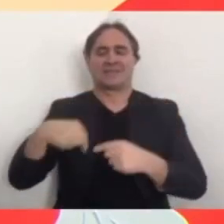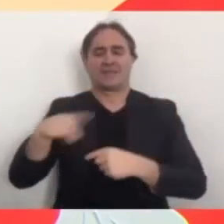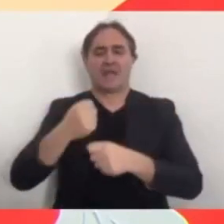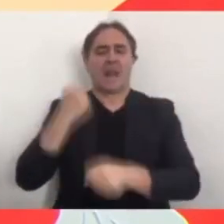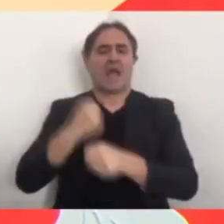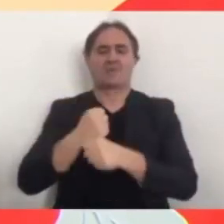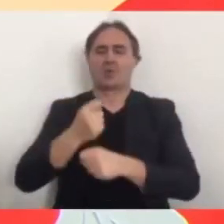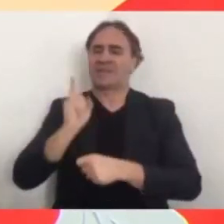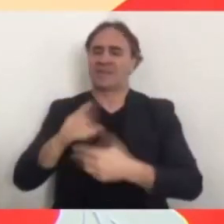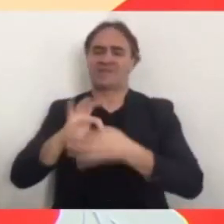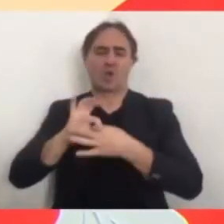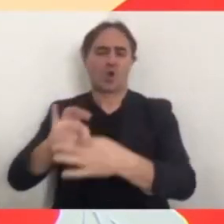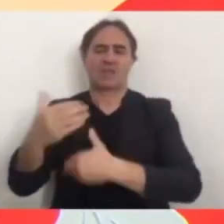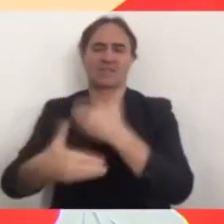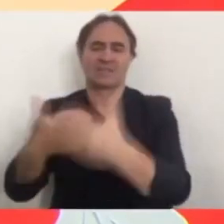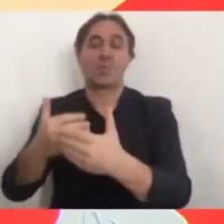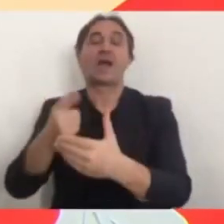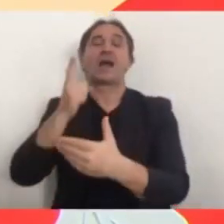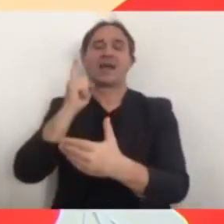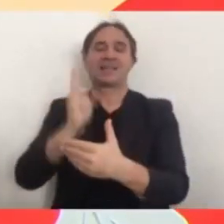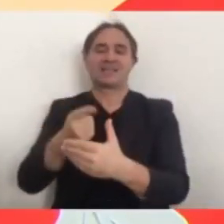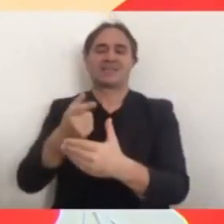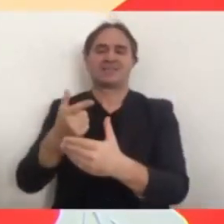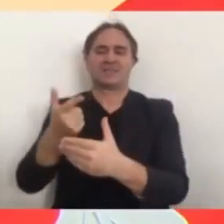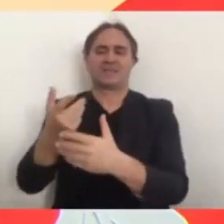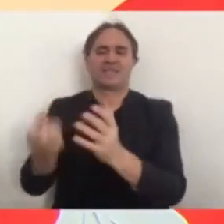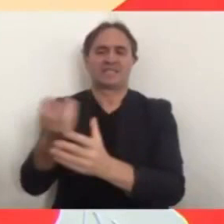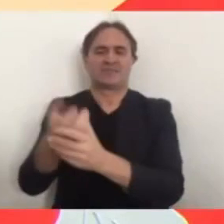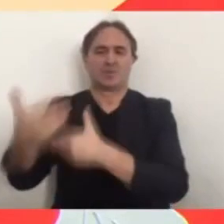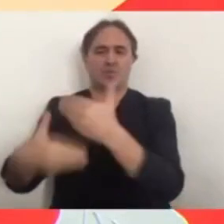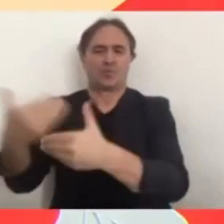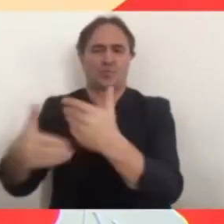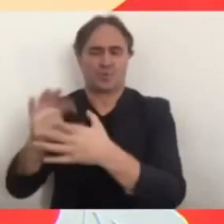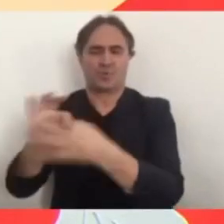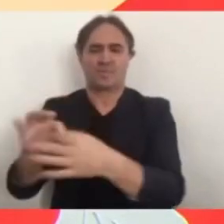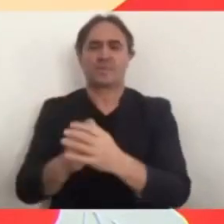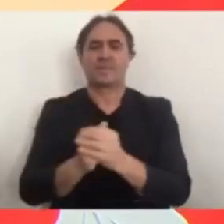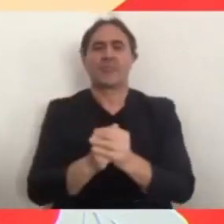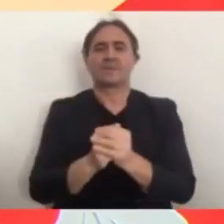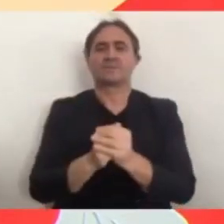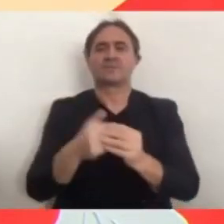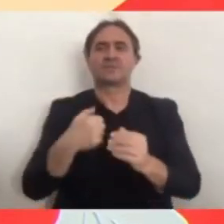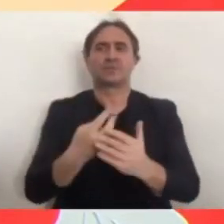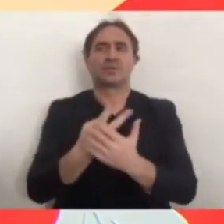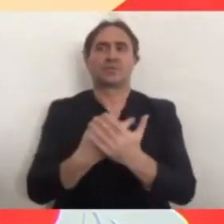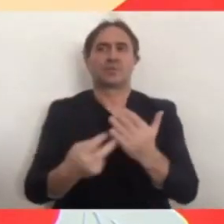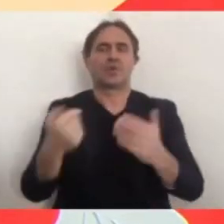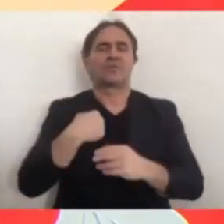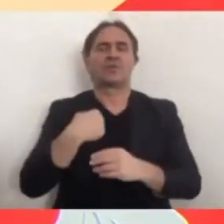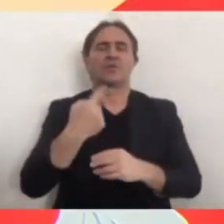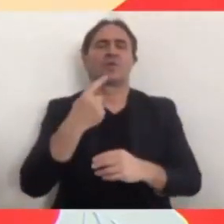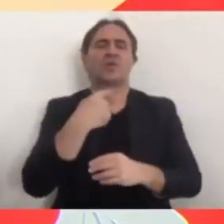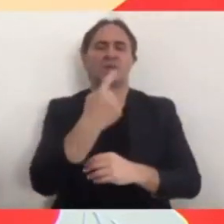sviluppare. Anche perché, e anche qui provo a dirlo io, se ci paragoniamo alla